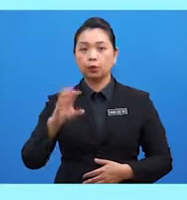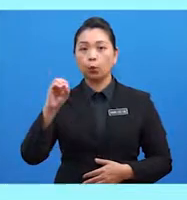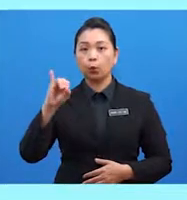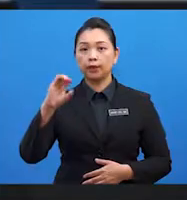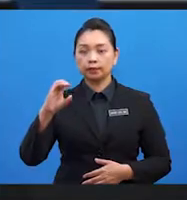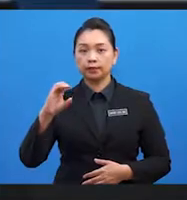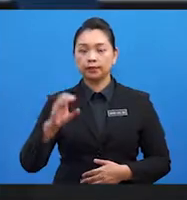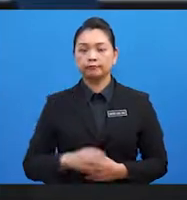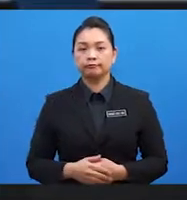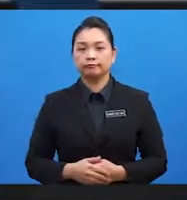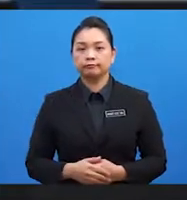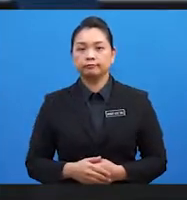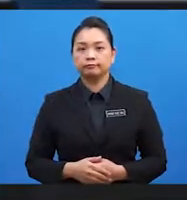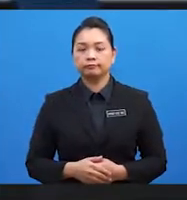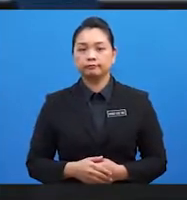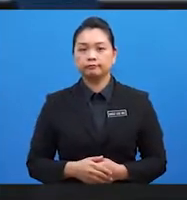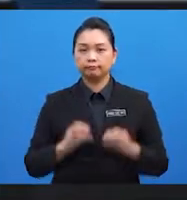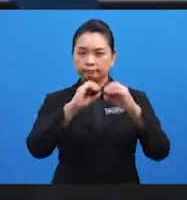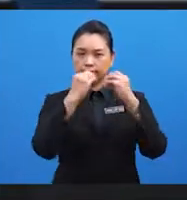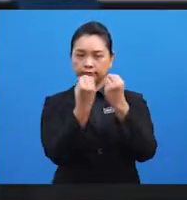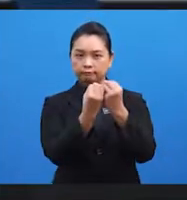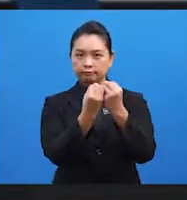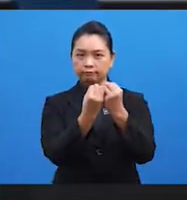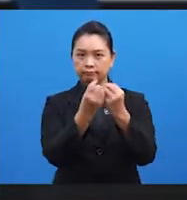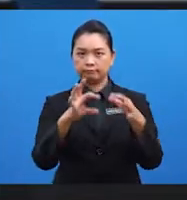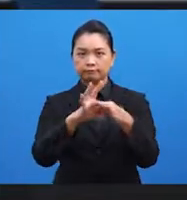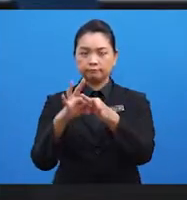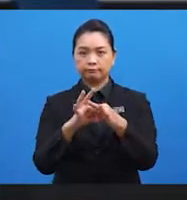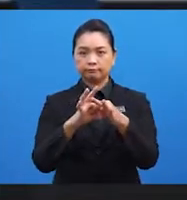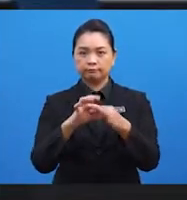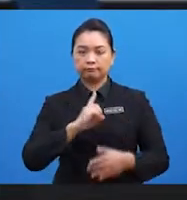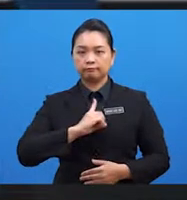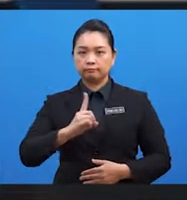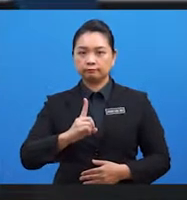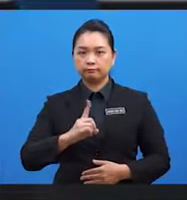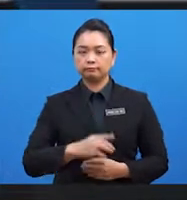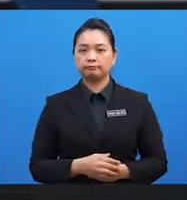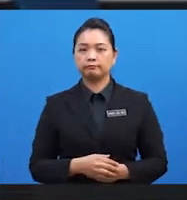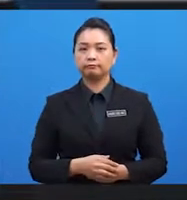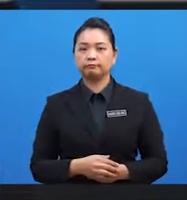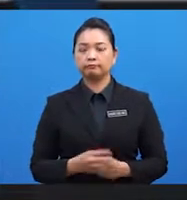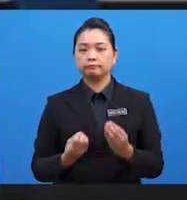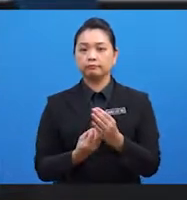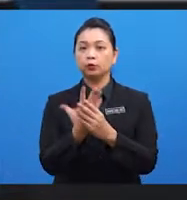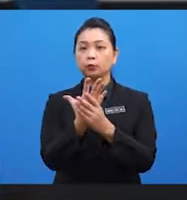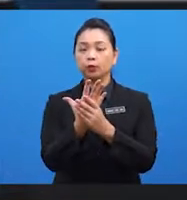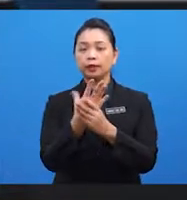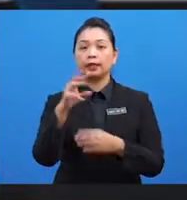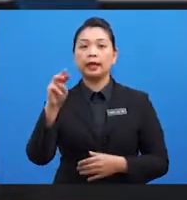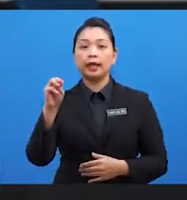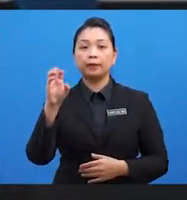Pertubuhan Kerjasama Islam ditubuhkan di Rabat, Merokoh